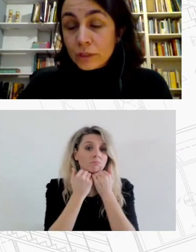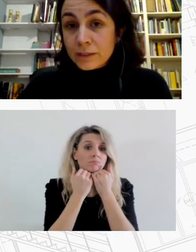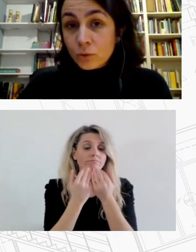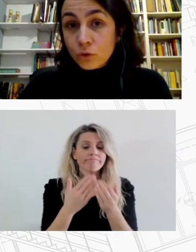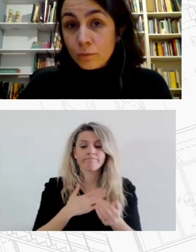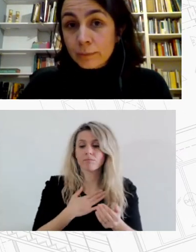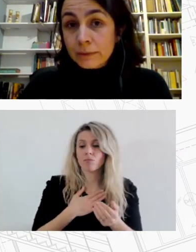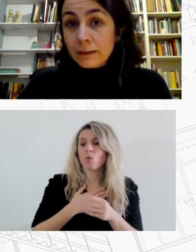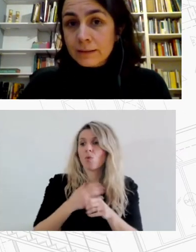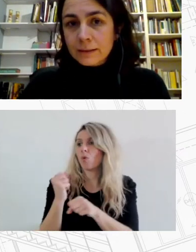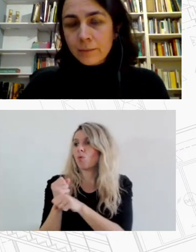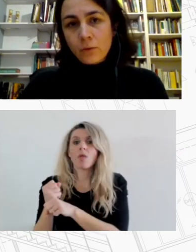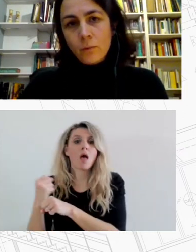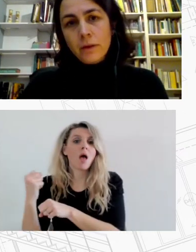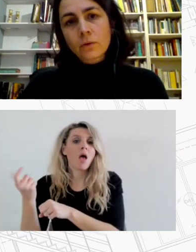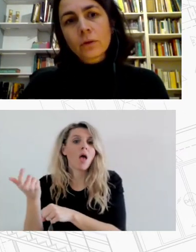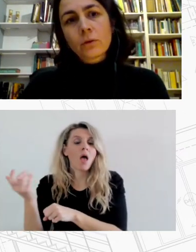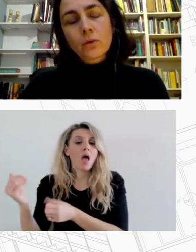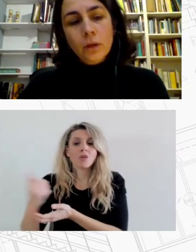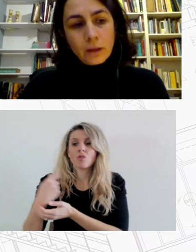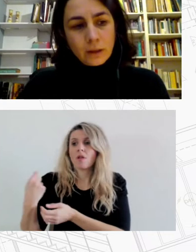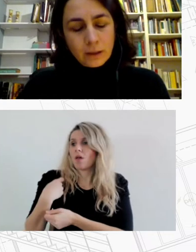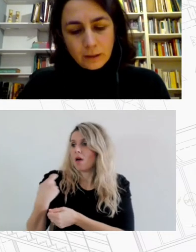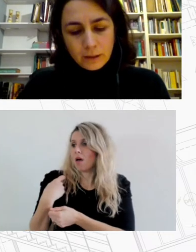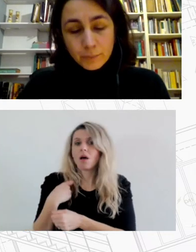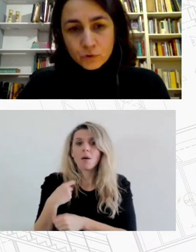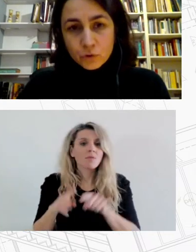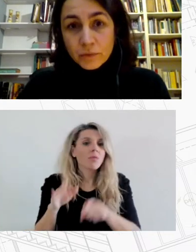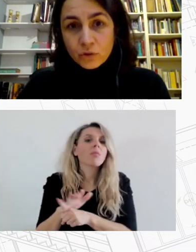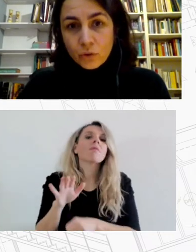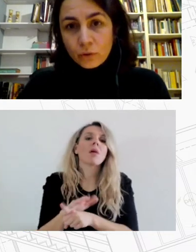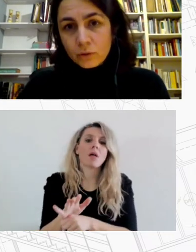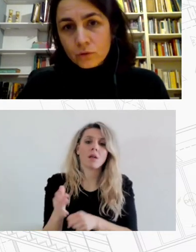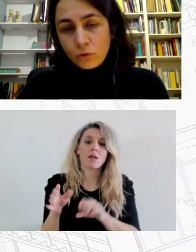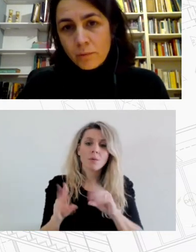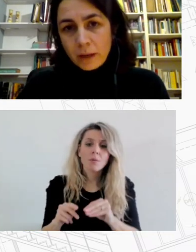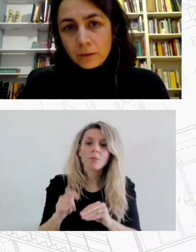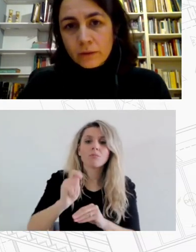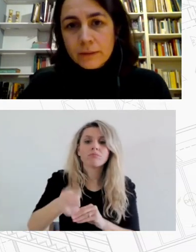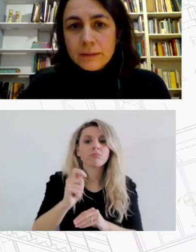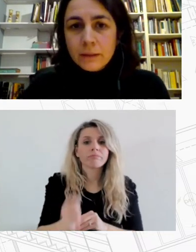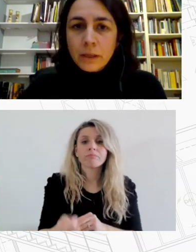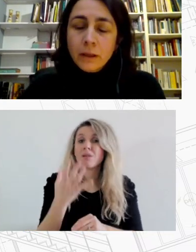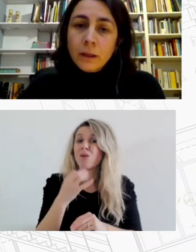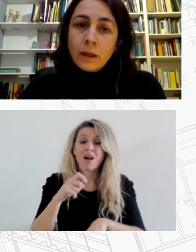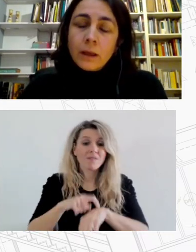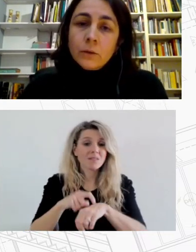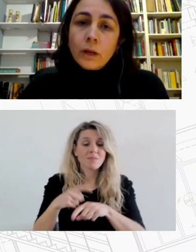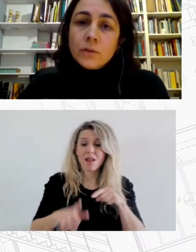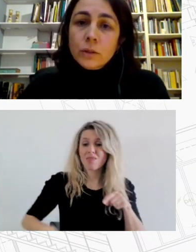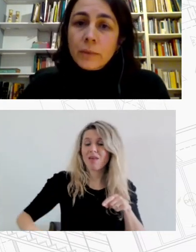τους πόρους ή στο εισόδημα από την εργασία με δεδομένο και το ύψος των μισθών και των εισοδημάτων αυτή τη στιγμή